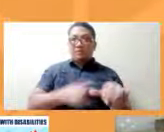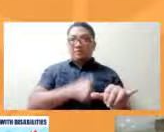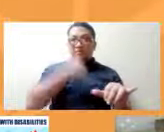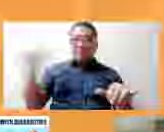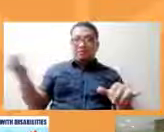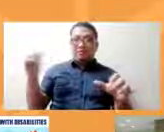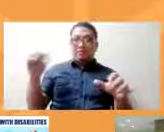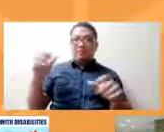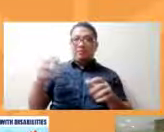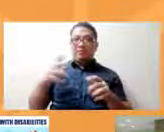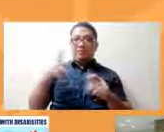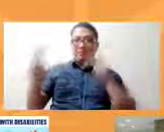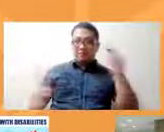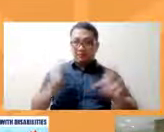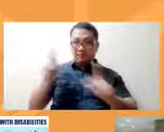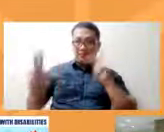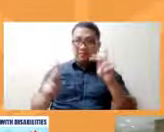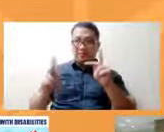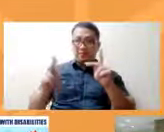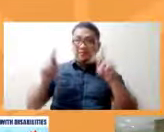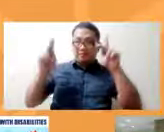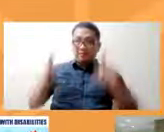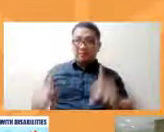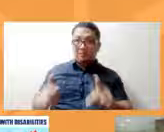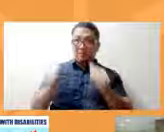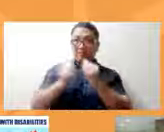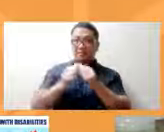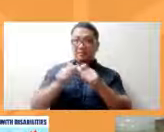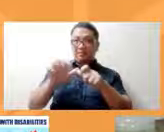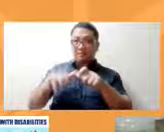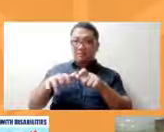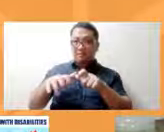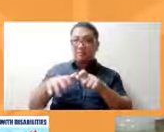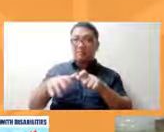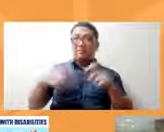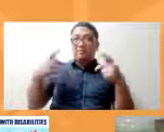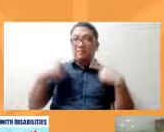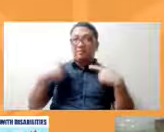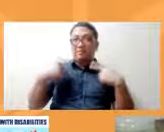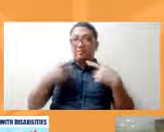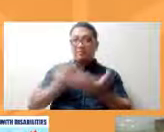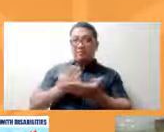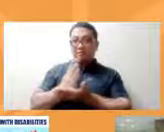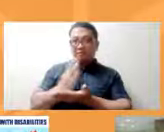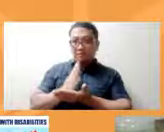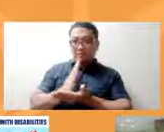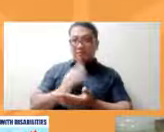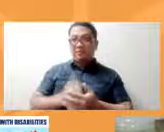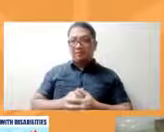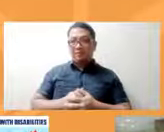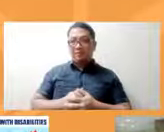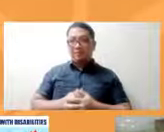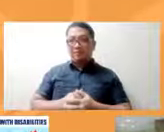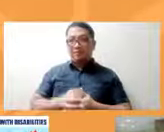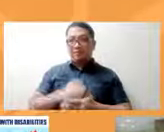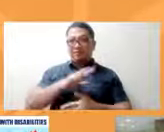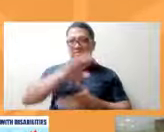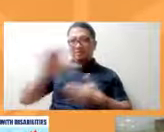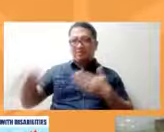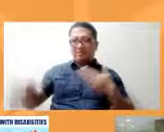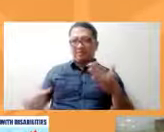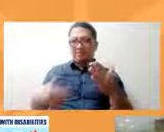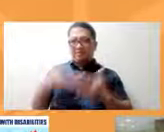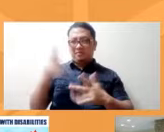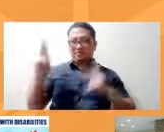ang mga taong may kapansanan ay may karapatan lahat ng mga tao